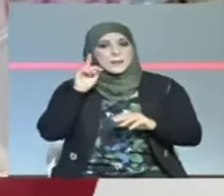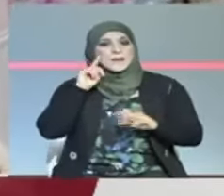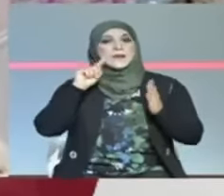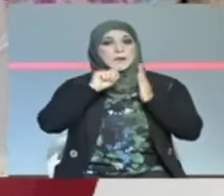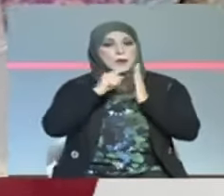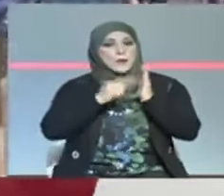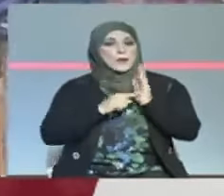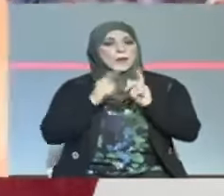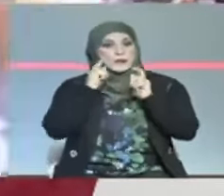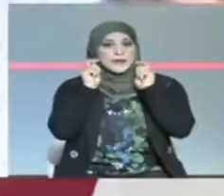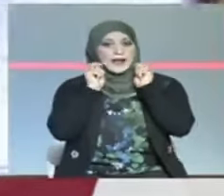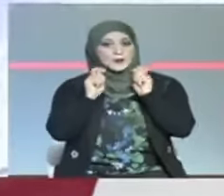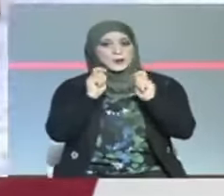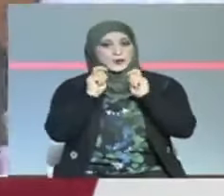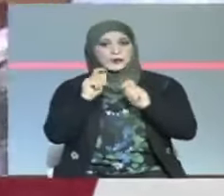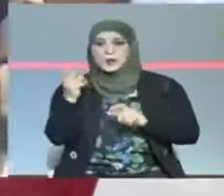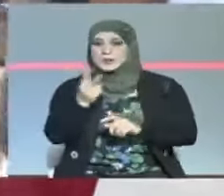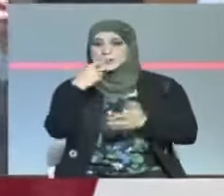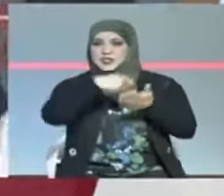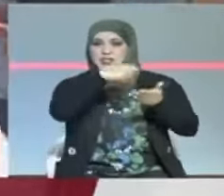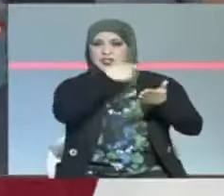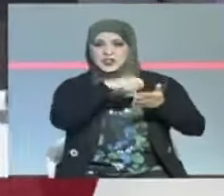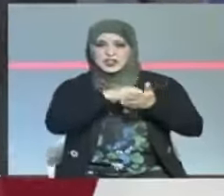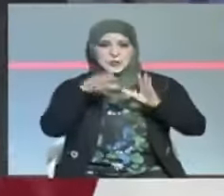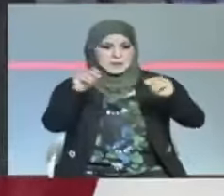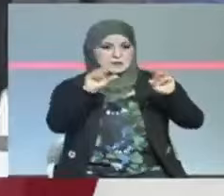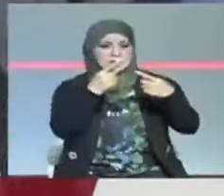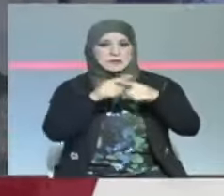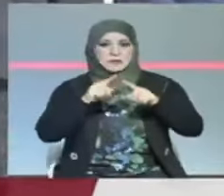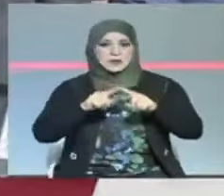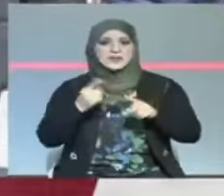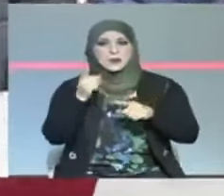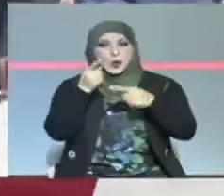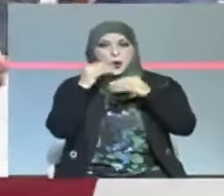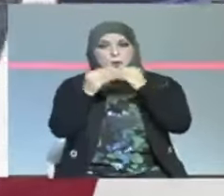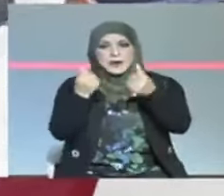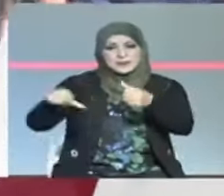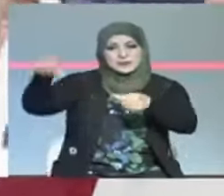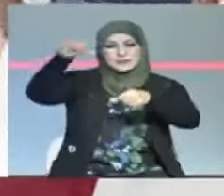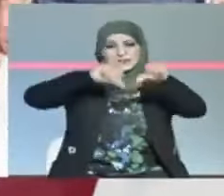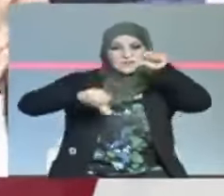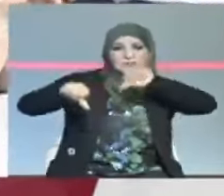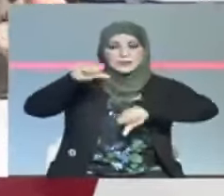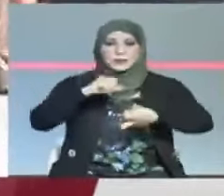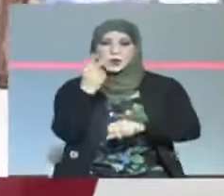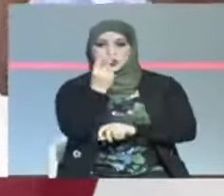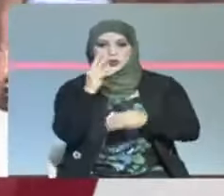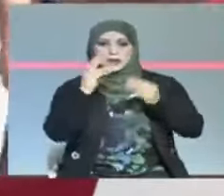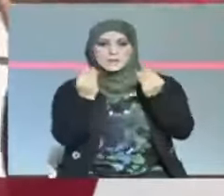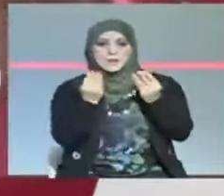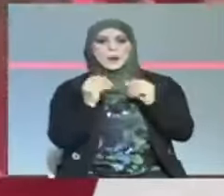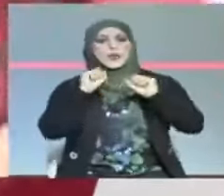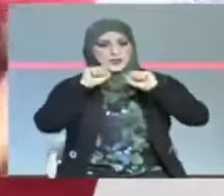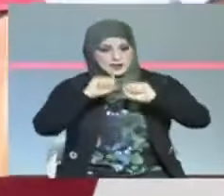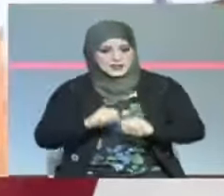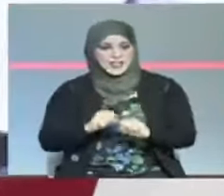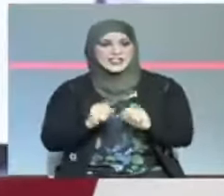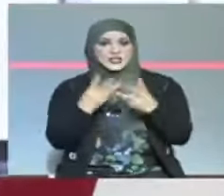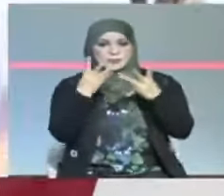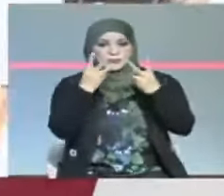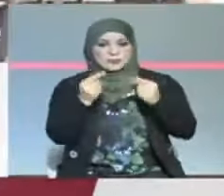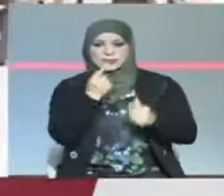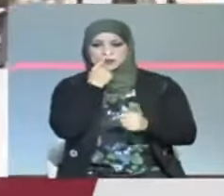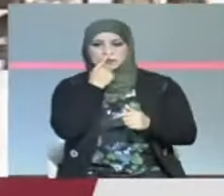عدم شرائه من المسالك غير القانونية وعدم خلطها مع مواد أخرى التي يمكن أن تؤدي إلى فقدان